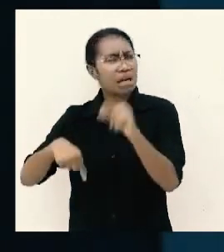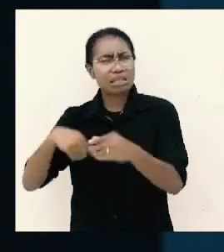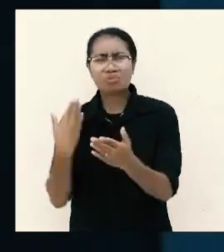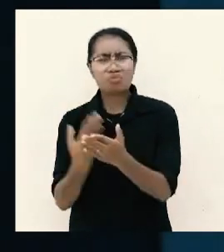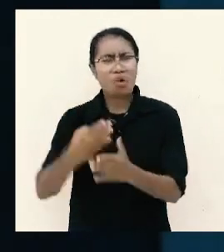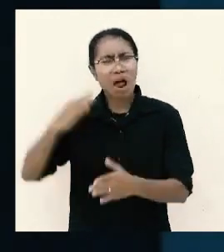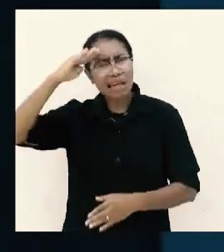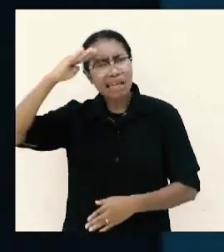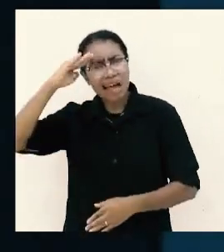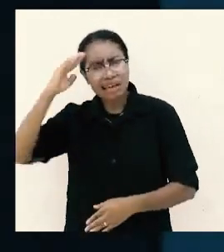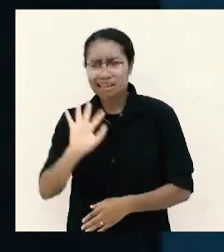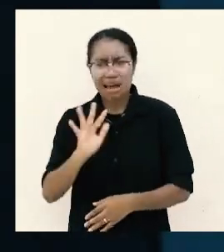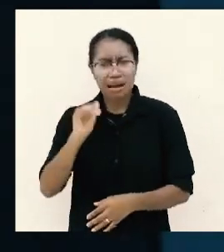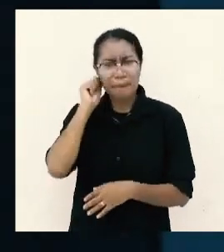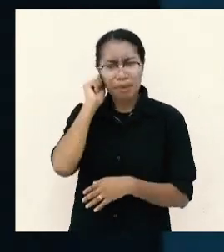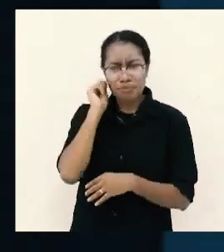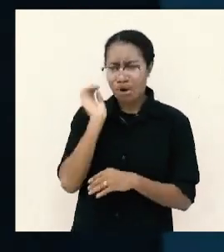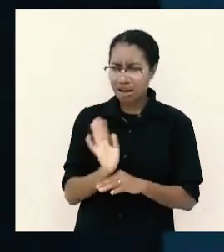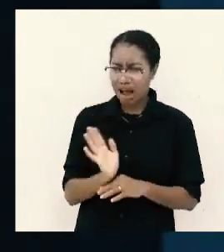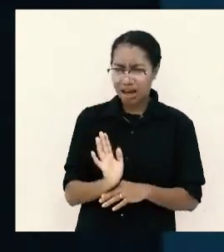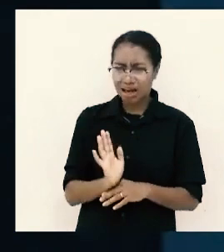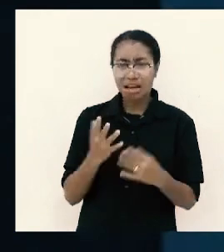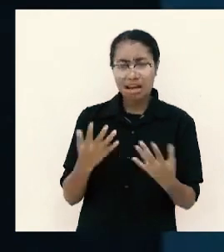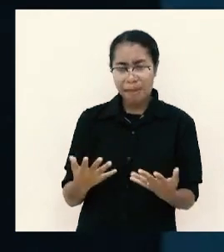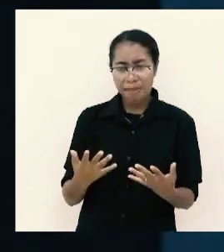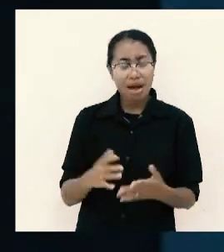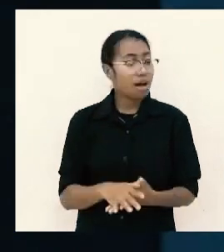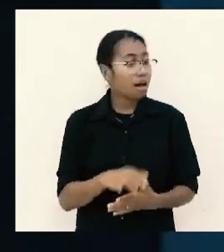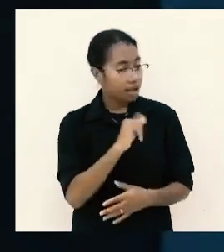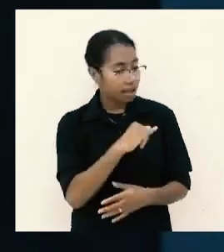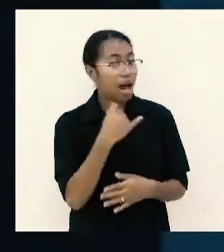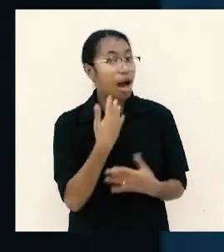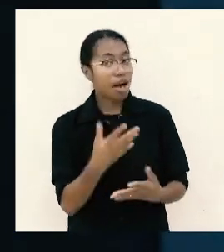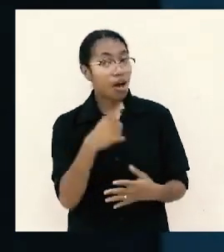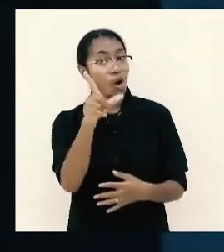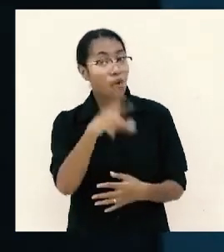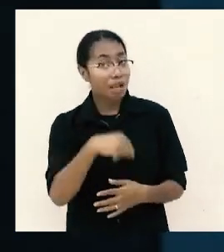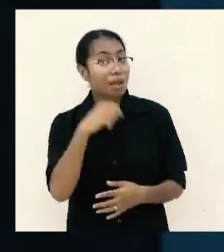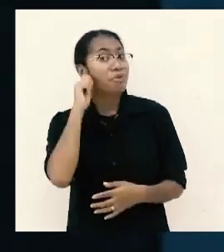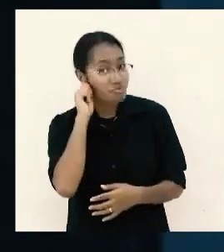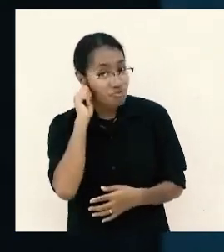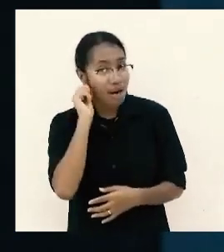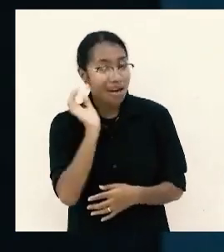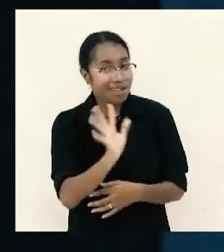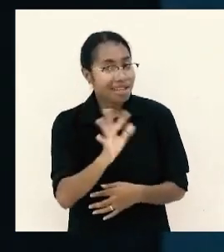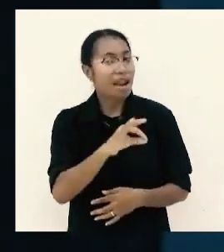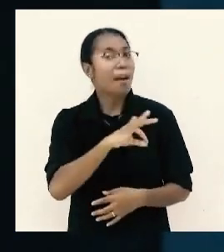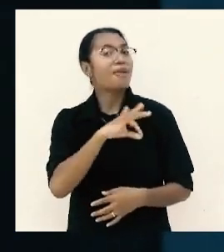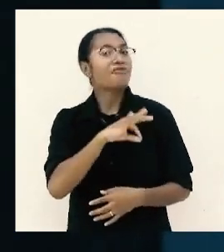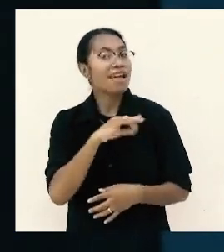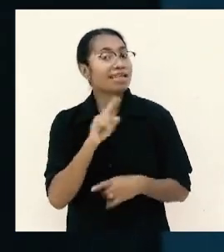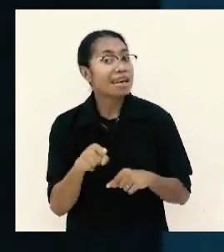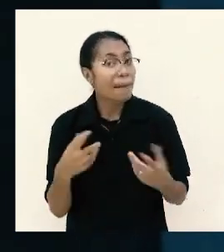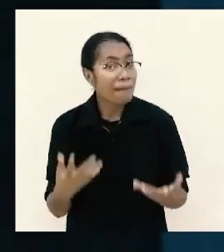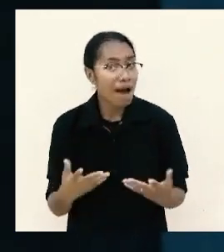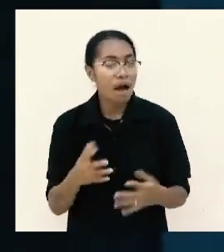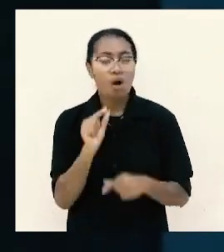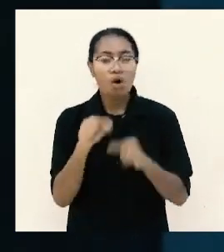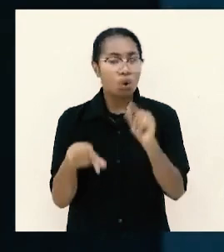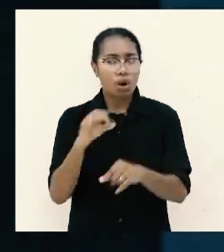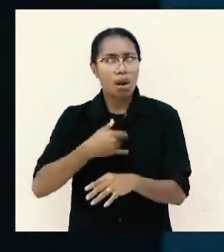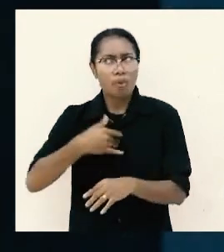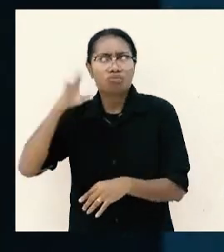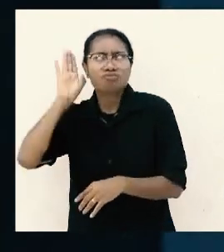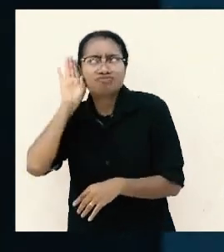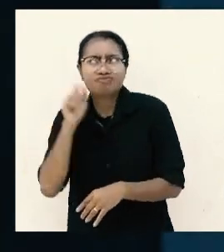ada murid perempuan tidak ada rasul perempuan ya karena kalau pilih rasul perempuan tidak ada manfaat karena tidak ada orang mau dengar seorang